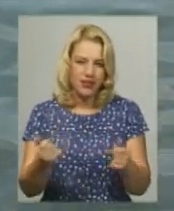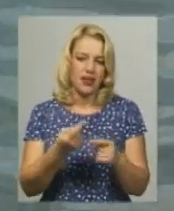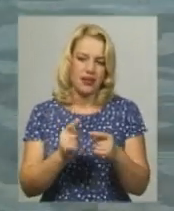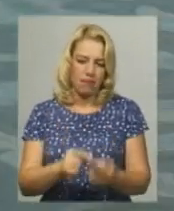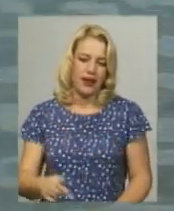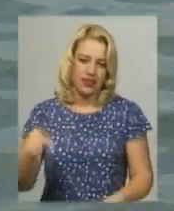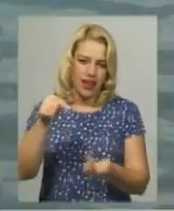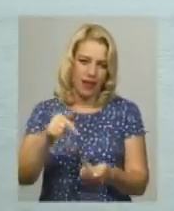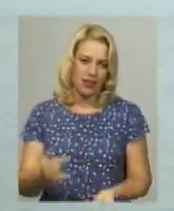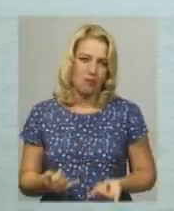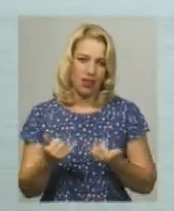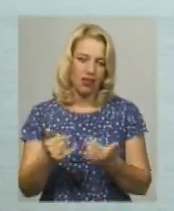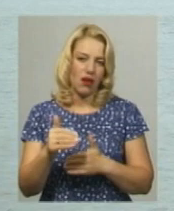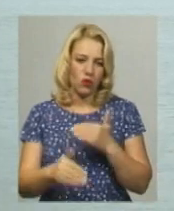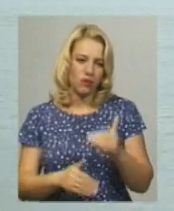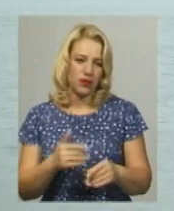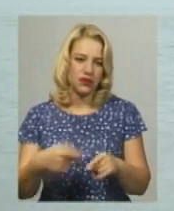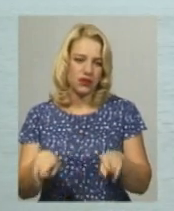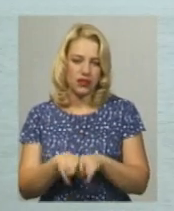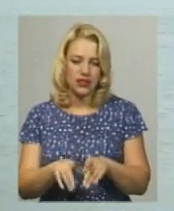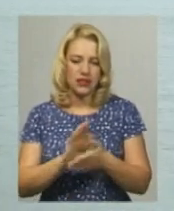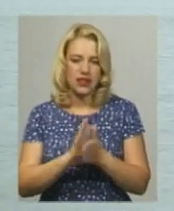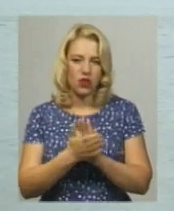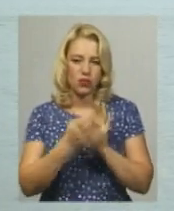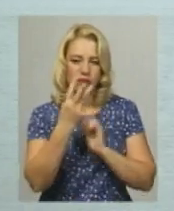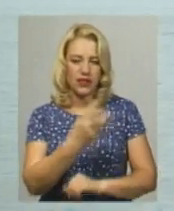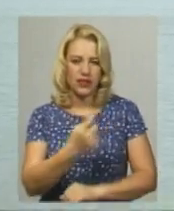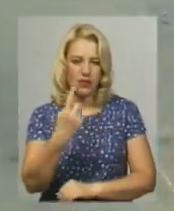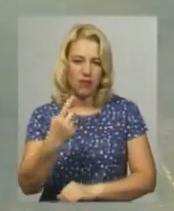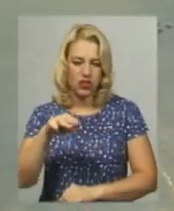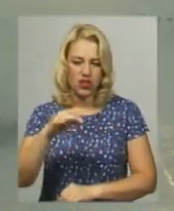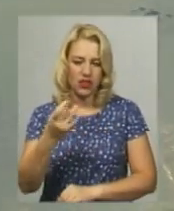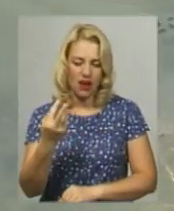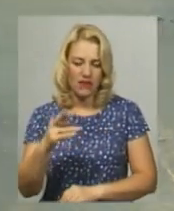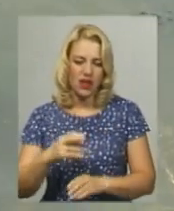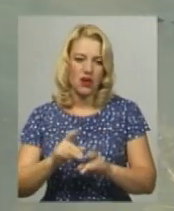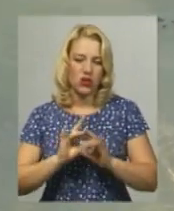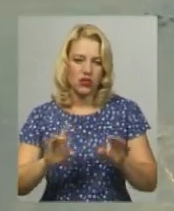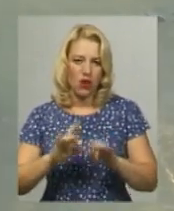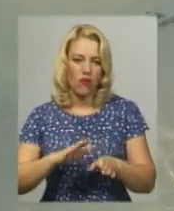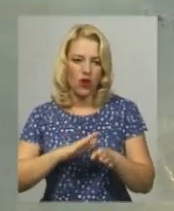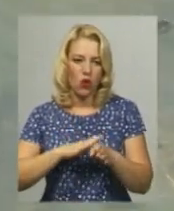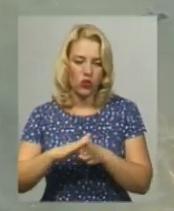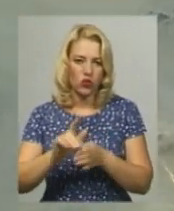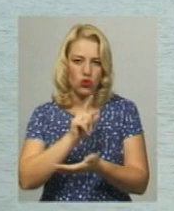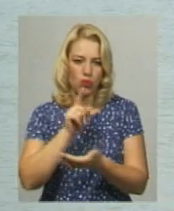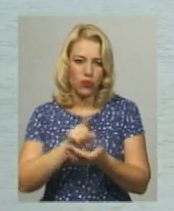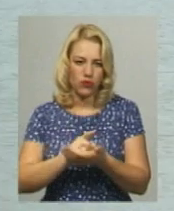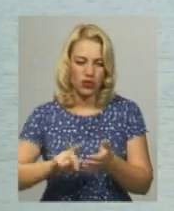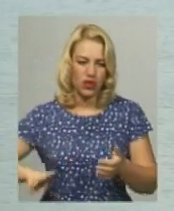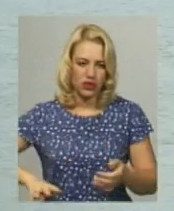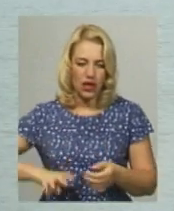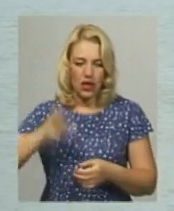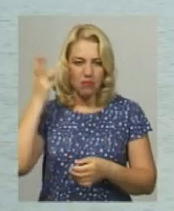купання. Такі результати досліджень станом на 31 травня надав виконуючий обов'язки директора державної установи Хмельницький обласний лабораторний центр